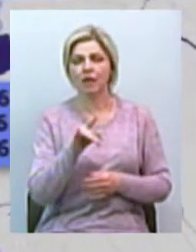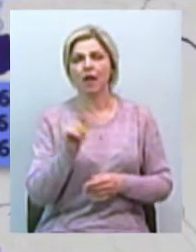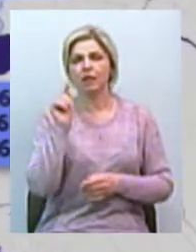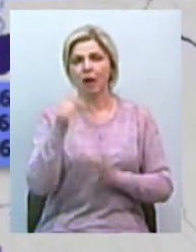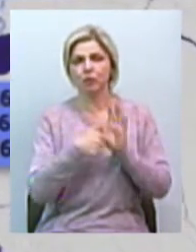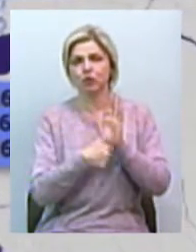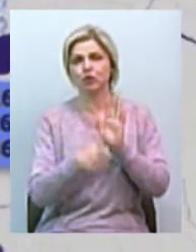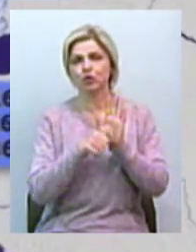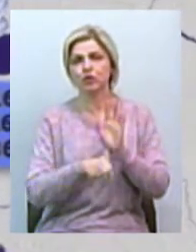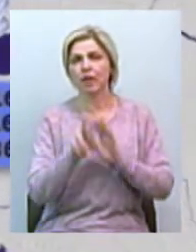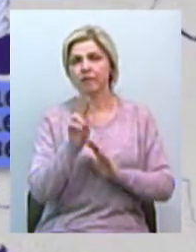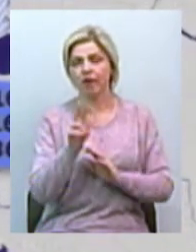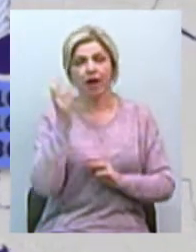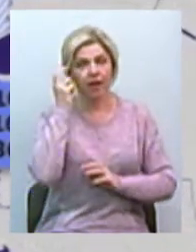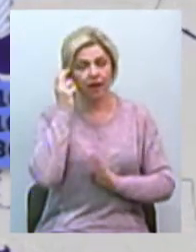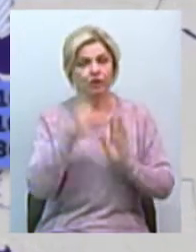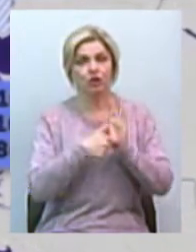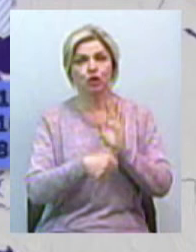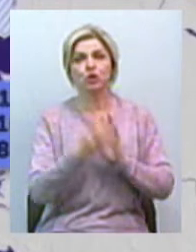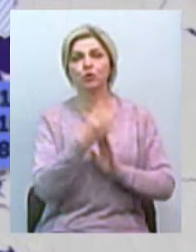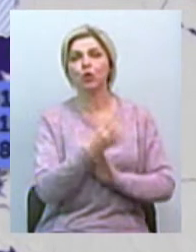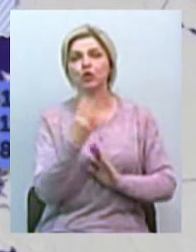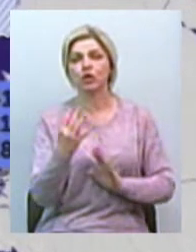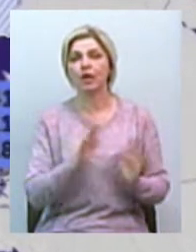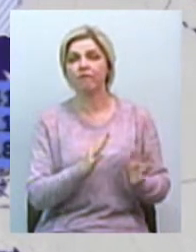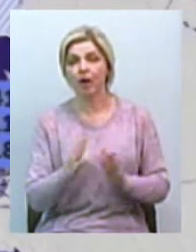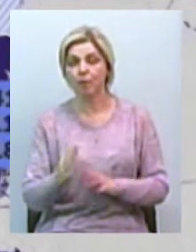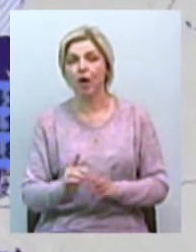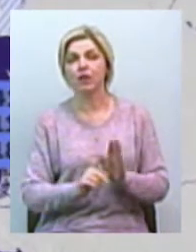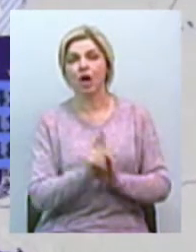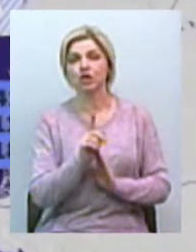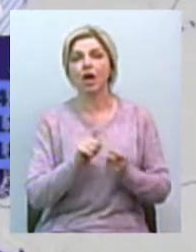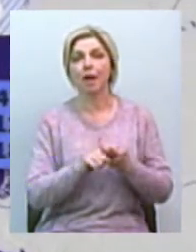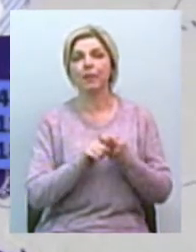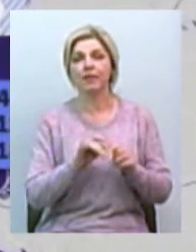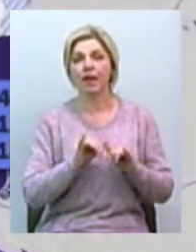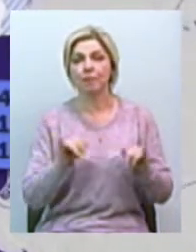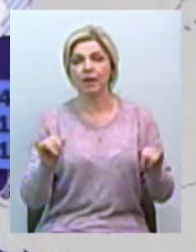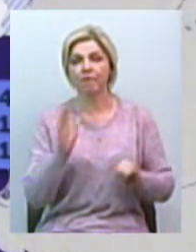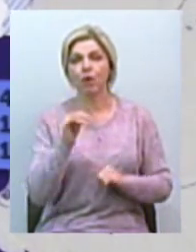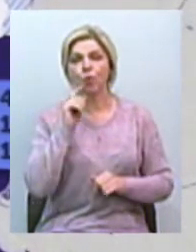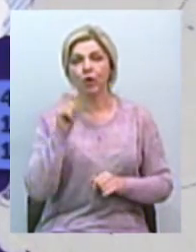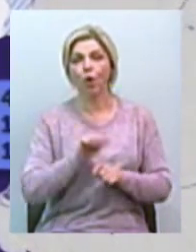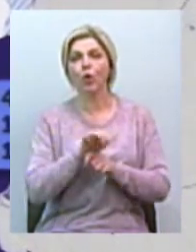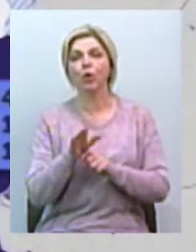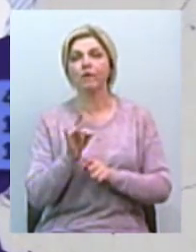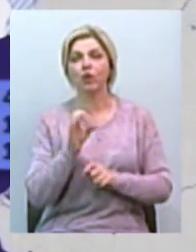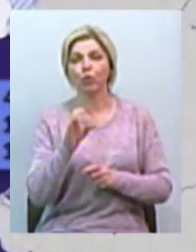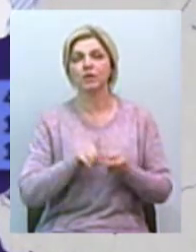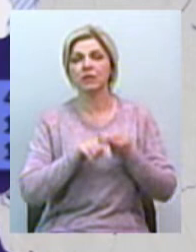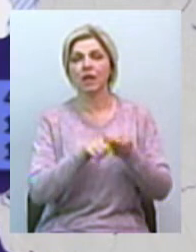662. У Києві 644 випадки. Від початку епідемії в Україні коронавірусом заразились